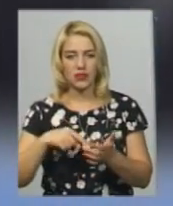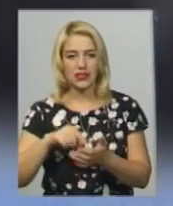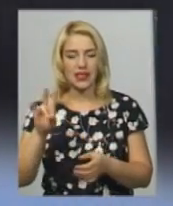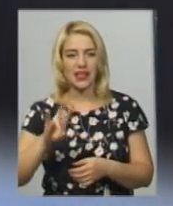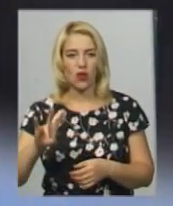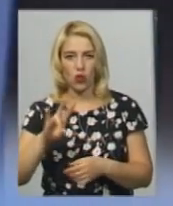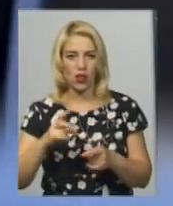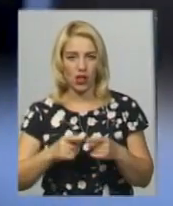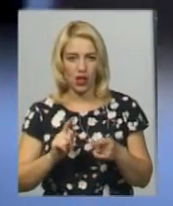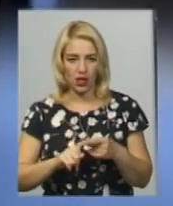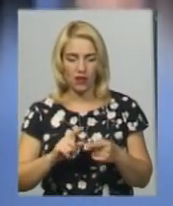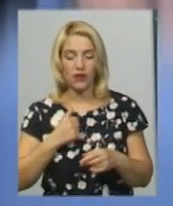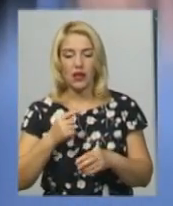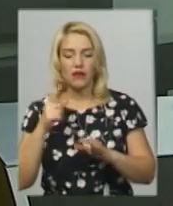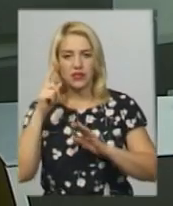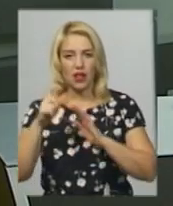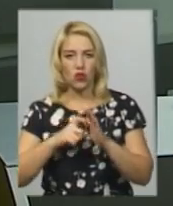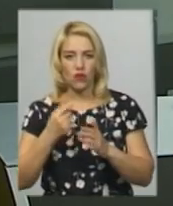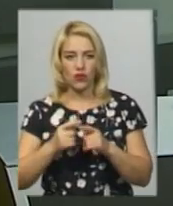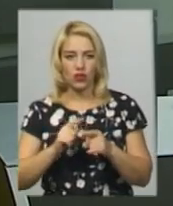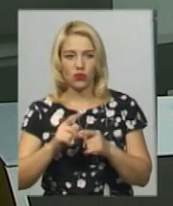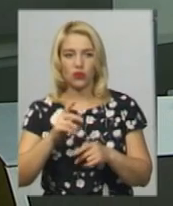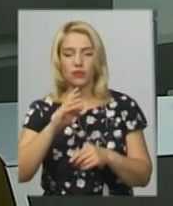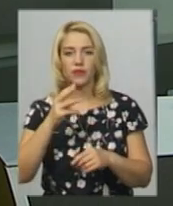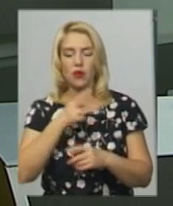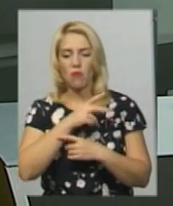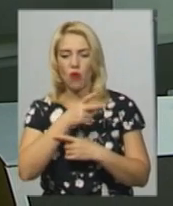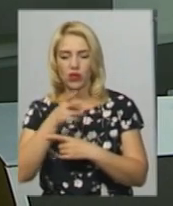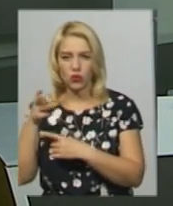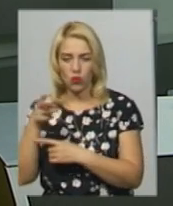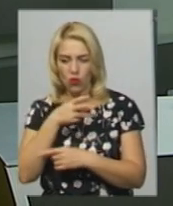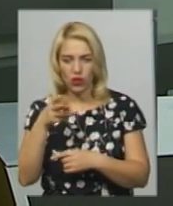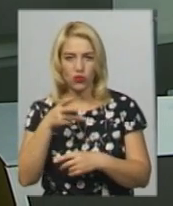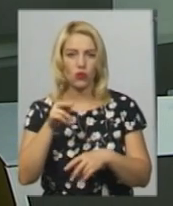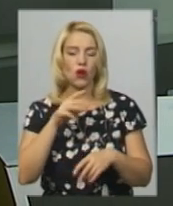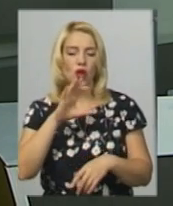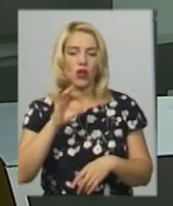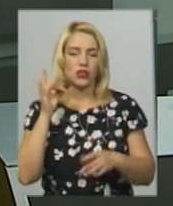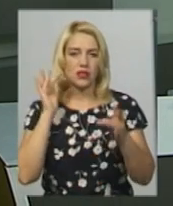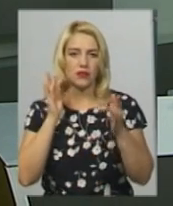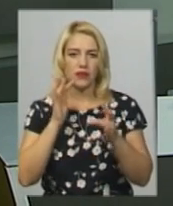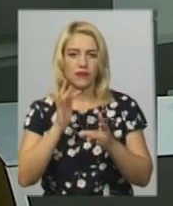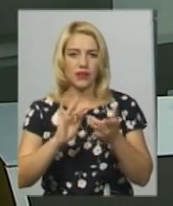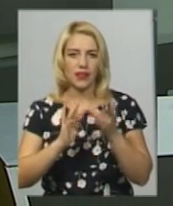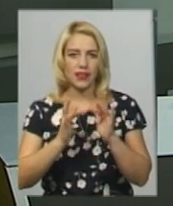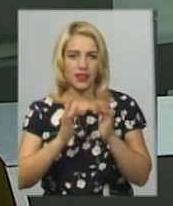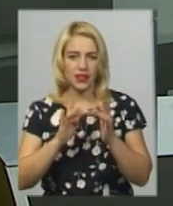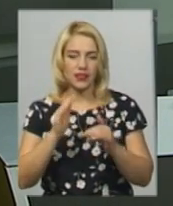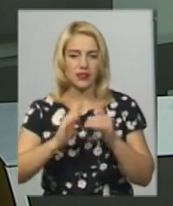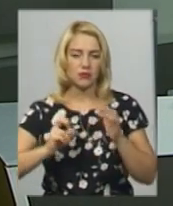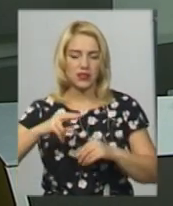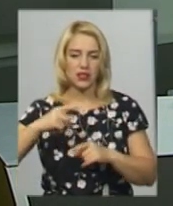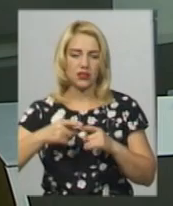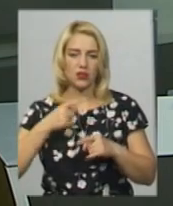Встановити особу підозрюваного та потерпілого вдалося завдяки моніторингу відео та соцмереж спеціалістами, каже начальник